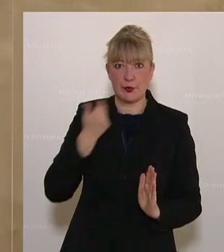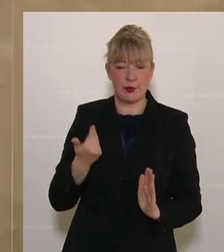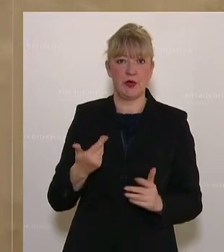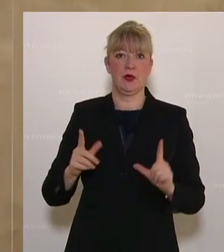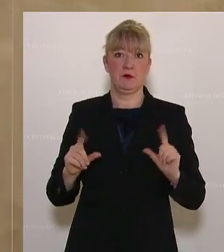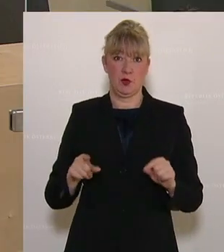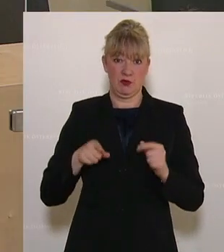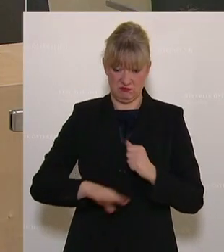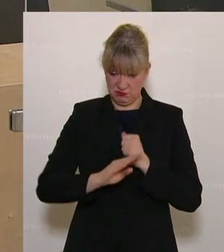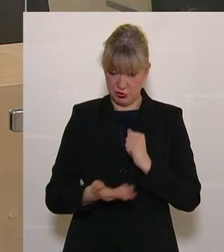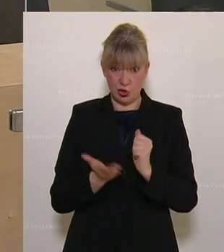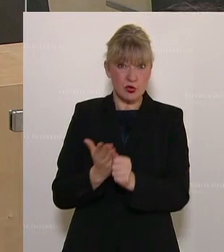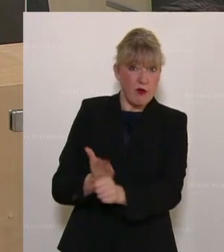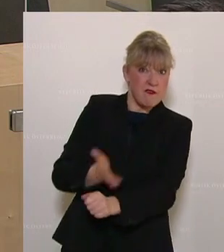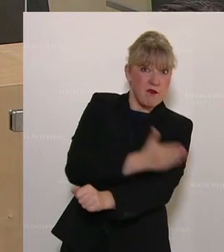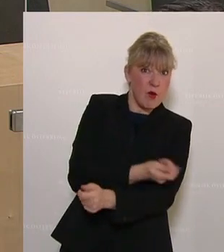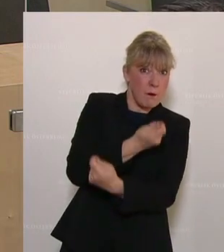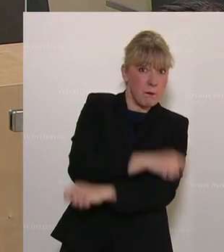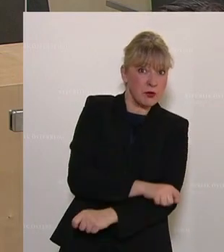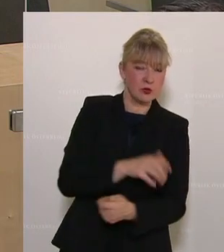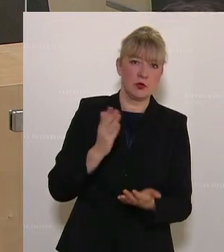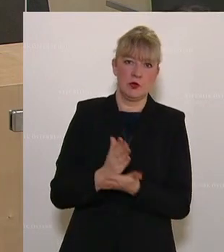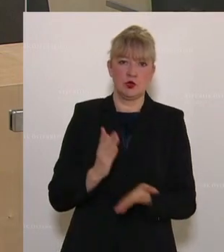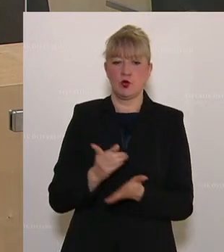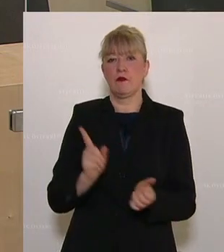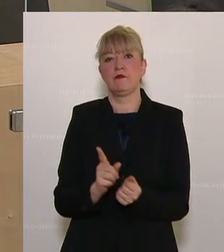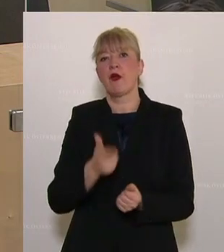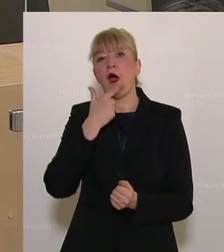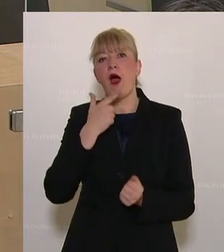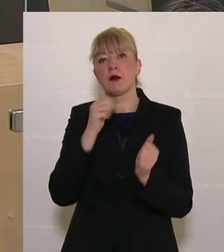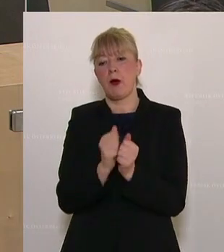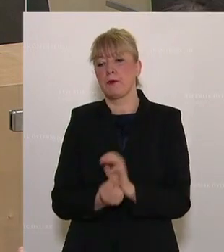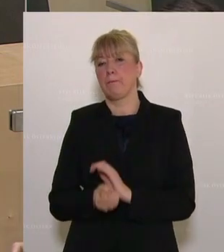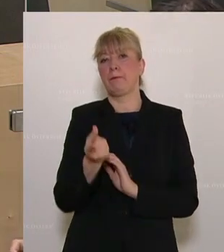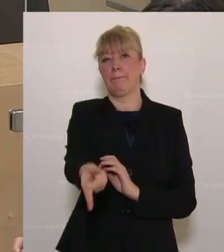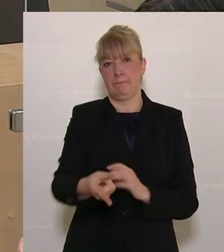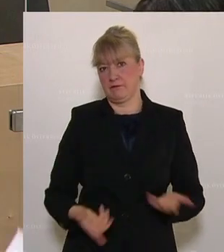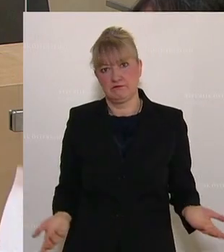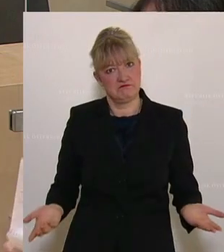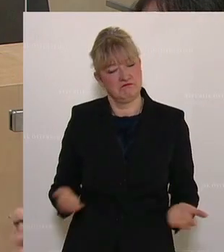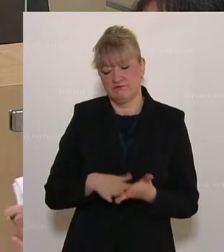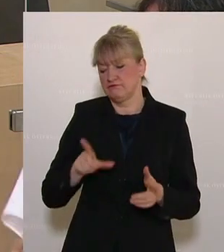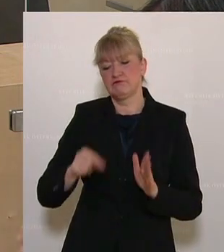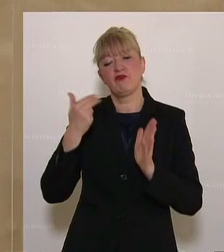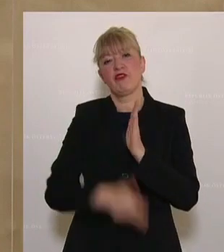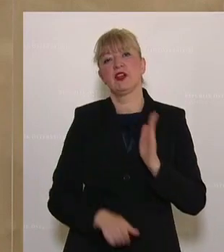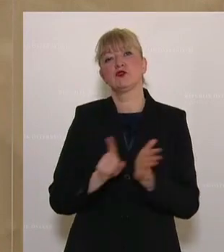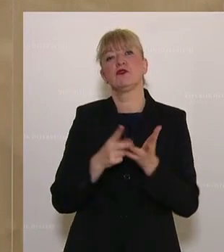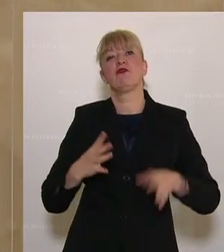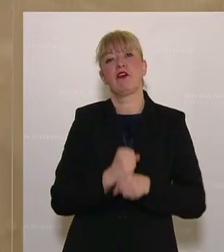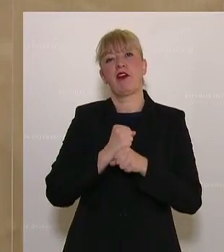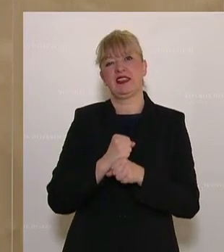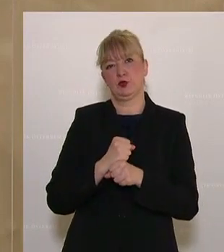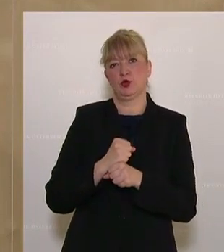also bereits vor der Beschlussfassung Makulatur und verletzt einen wichtigen verfassungsrechtlichen